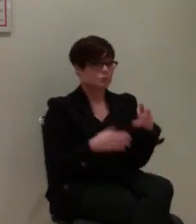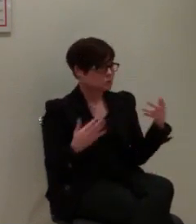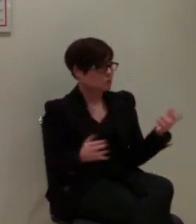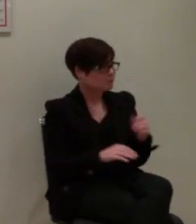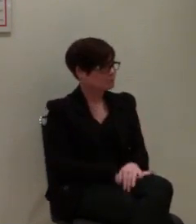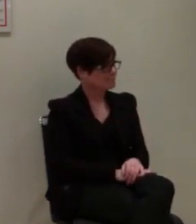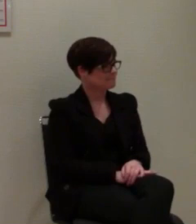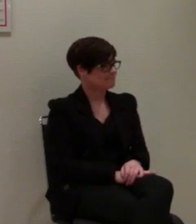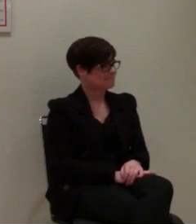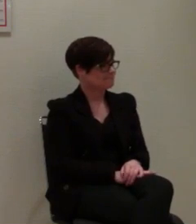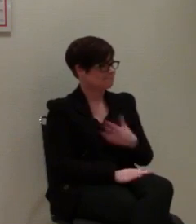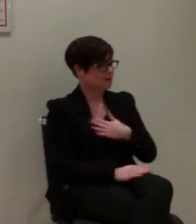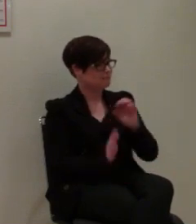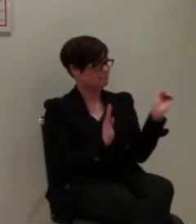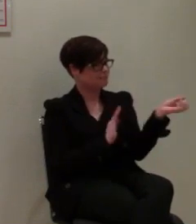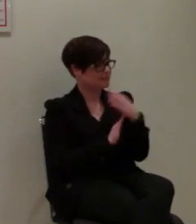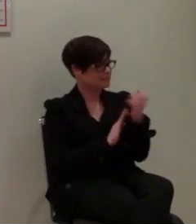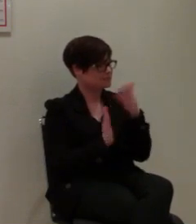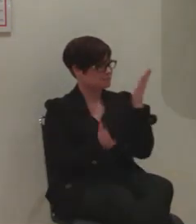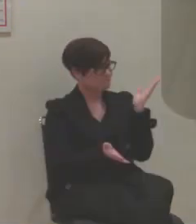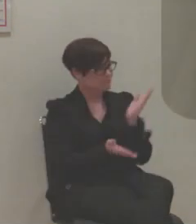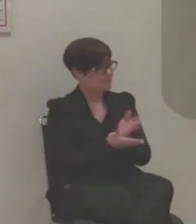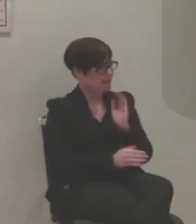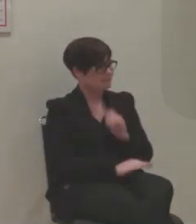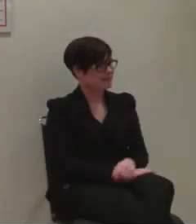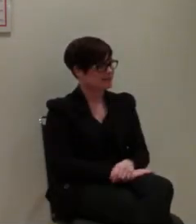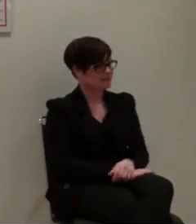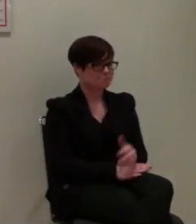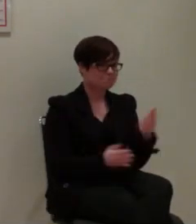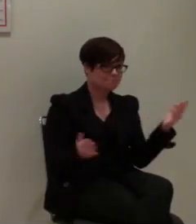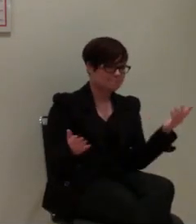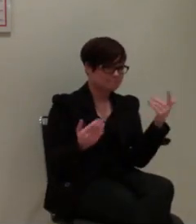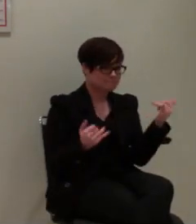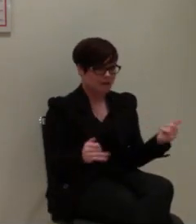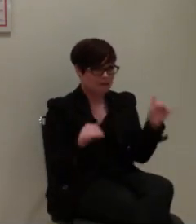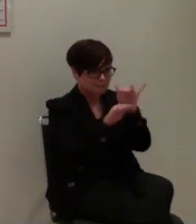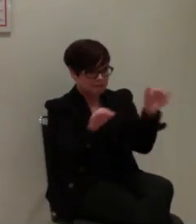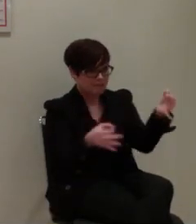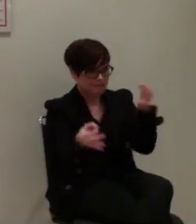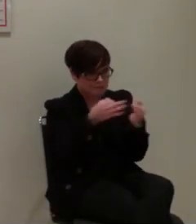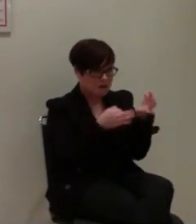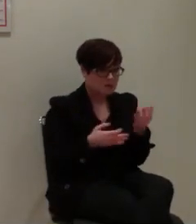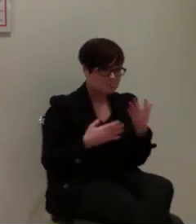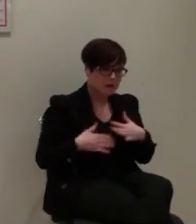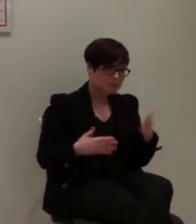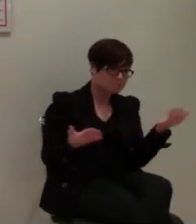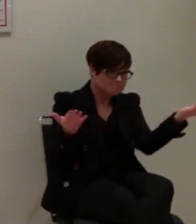Damit bin ich mit meiner Präsentation durch und würde jetzt für Fragen zur Verfügung stehen.